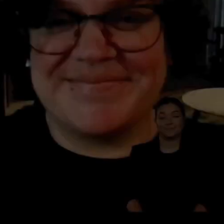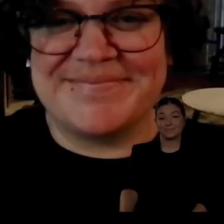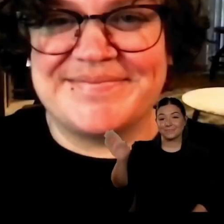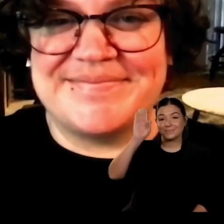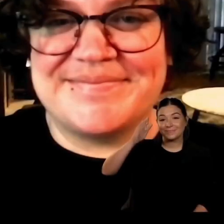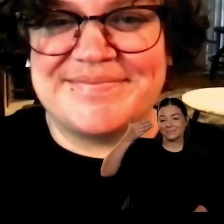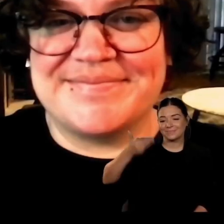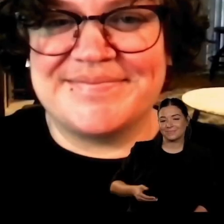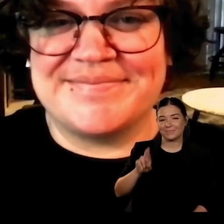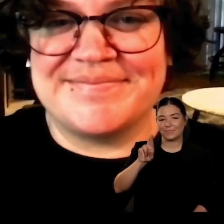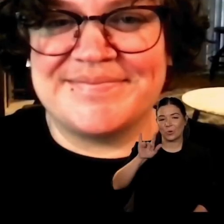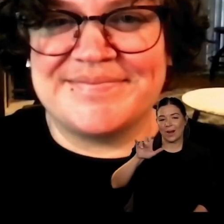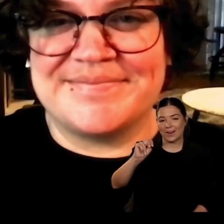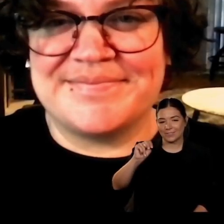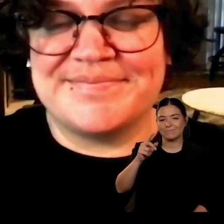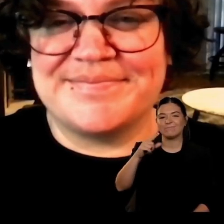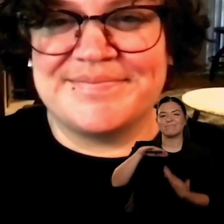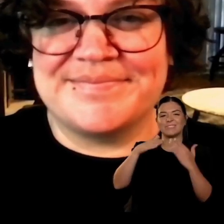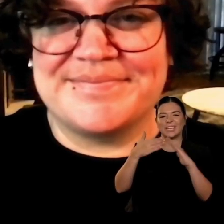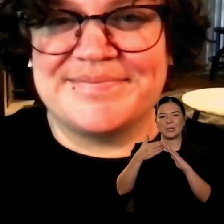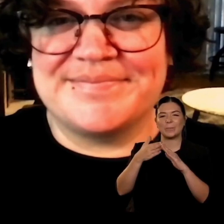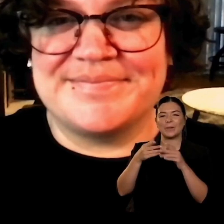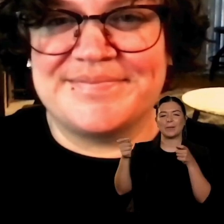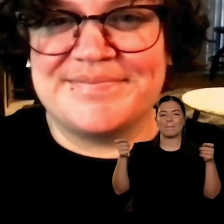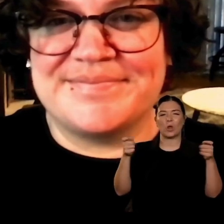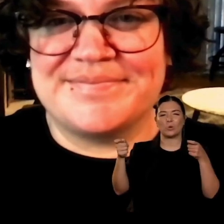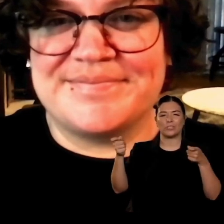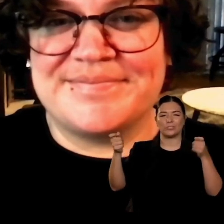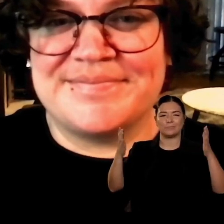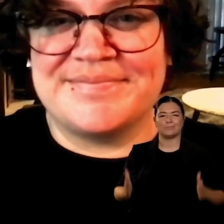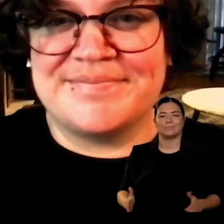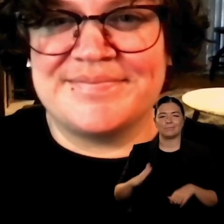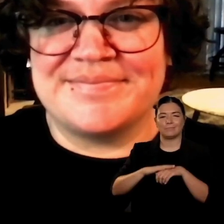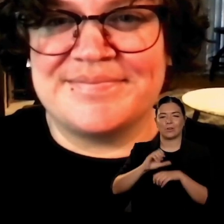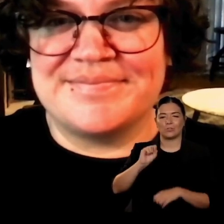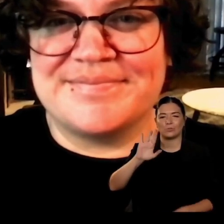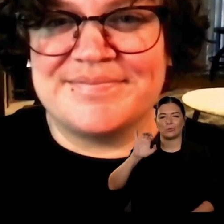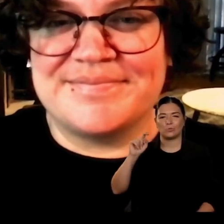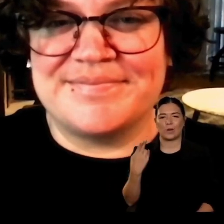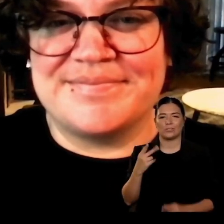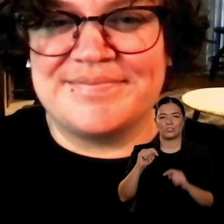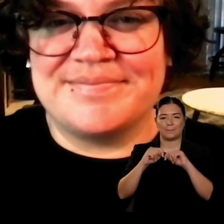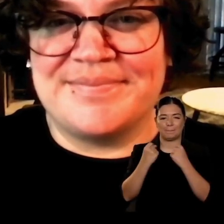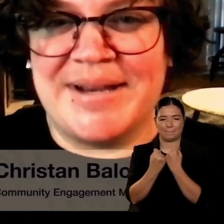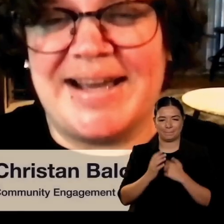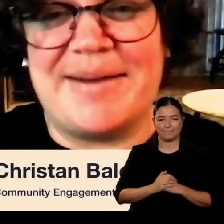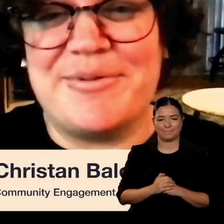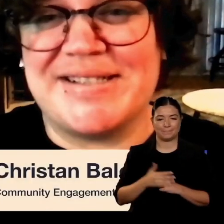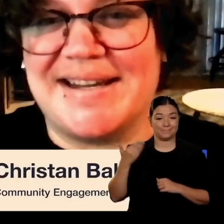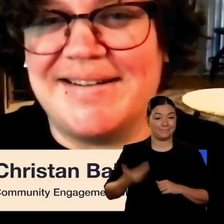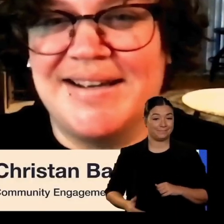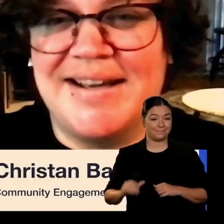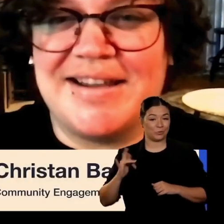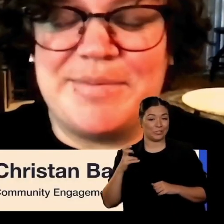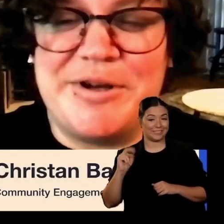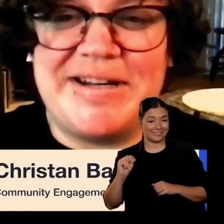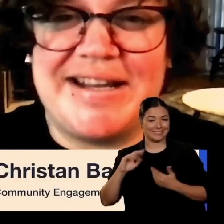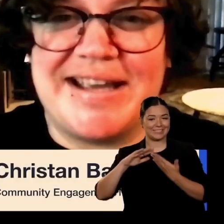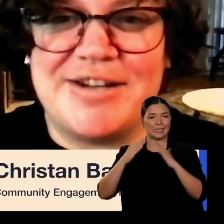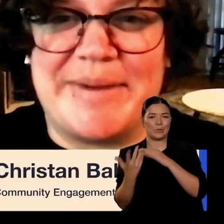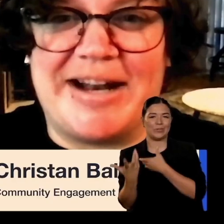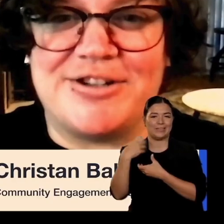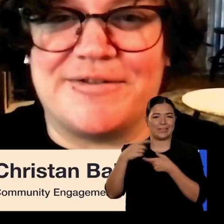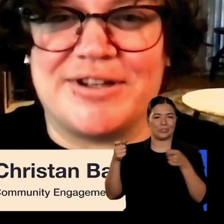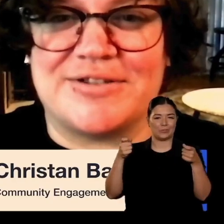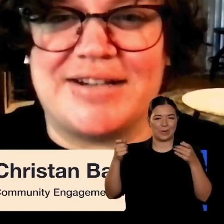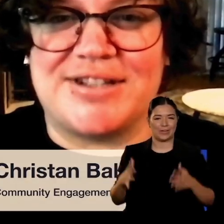gerente della partecipazione della comunità e parleremo della collaborazione e delle storie ispiratrici nella comunità la